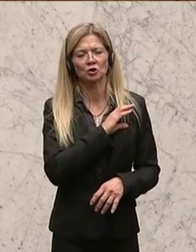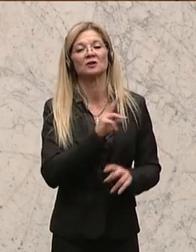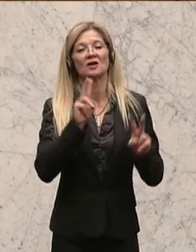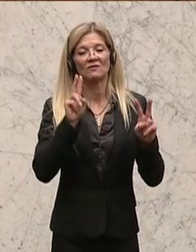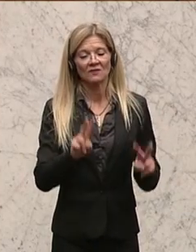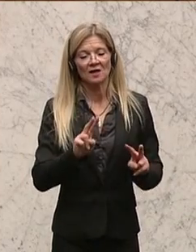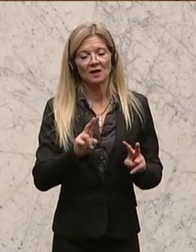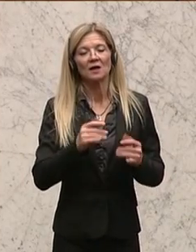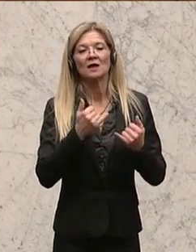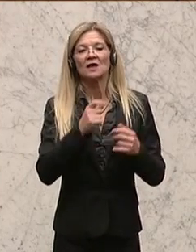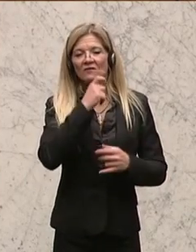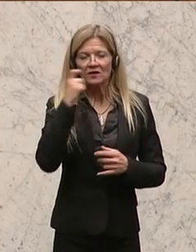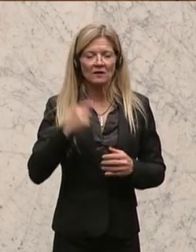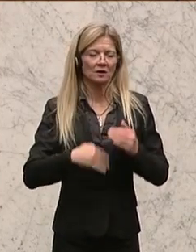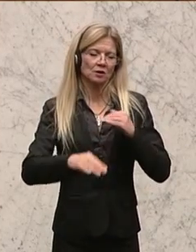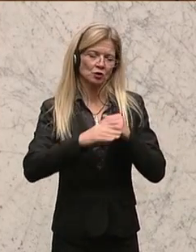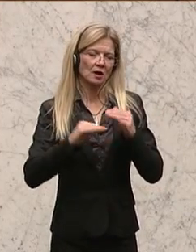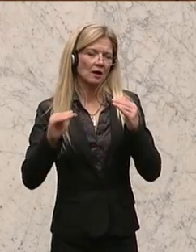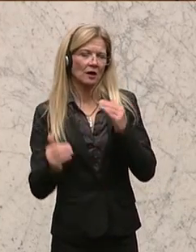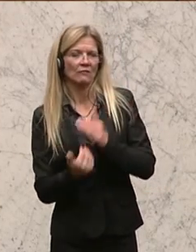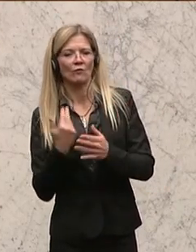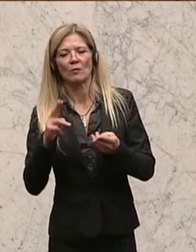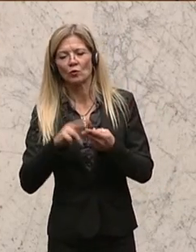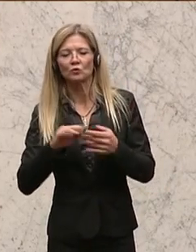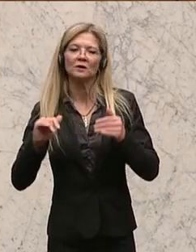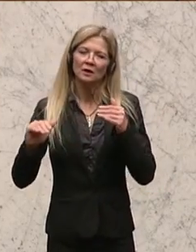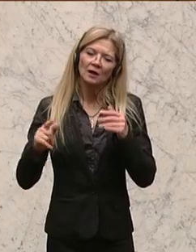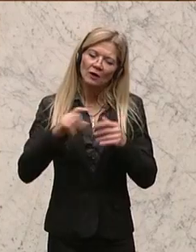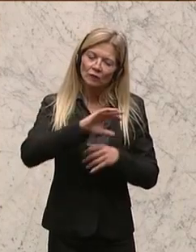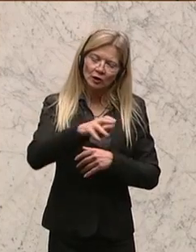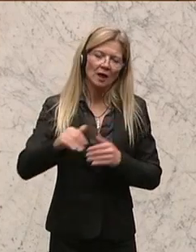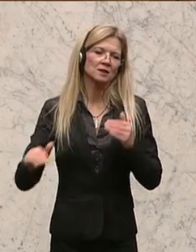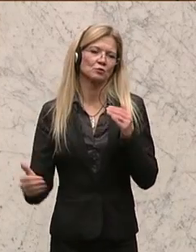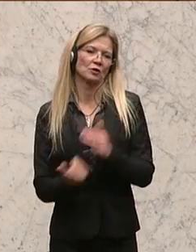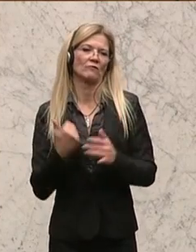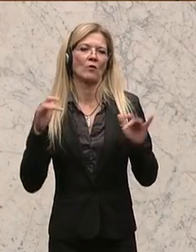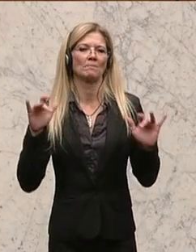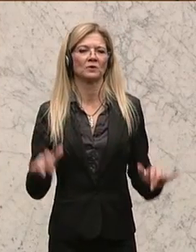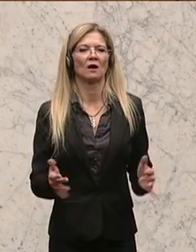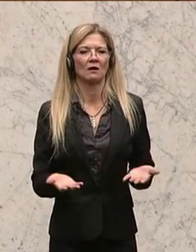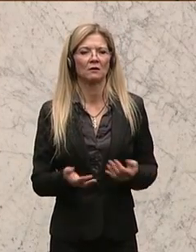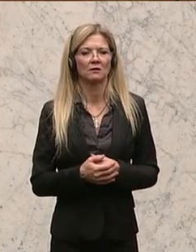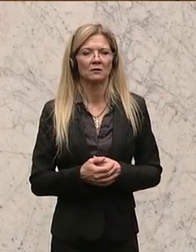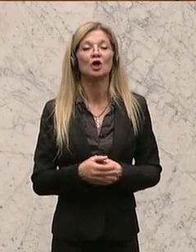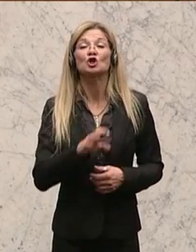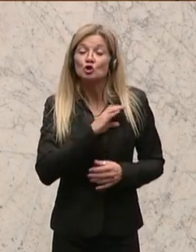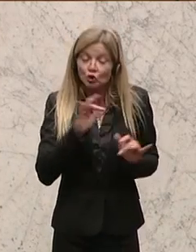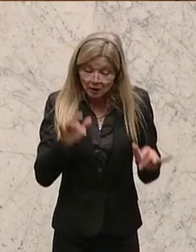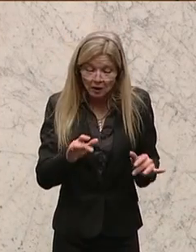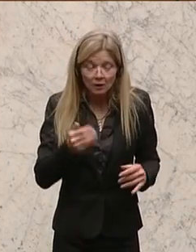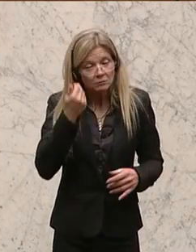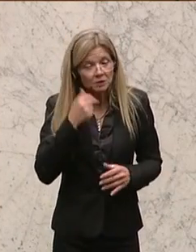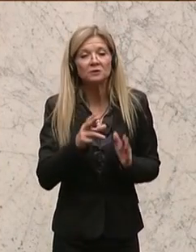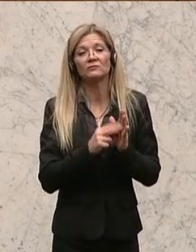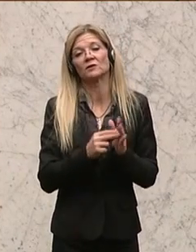Finanzausgleich und zu einem reformierten Föderalismus in Österreich zu kommen. Die Chancen sind da, nutzen wir